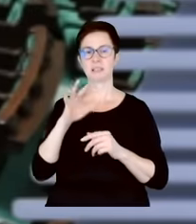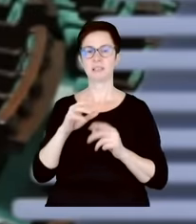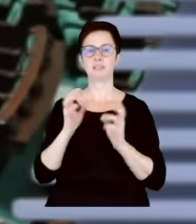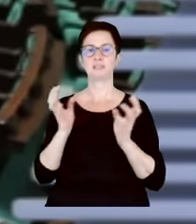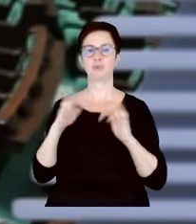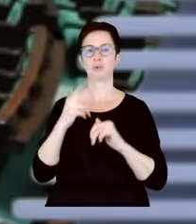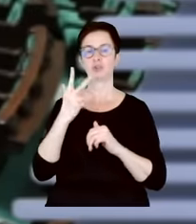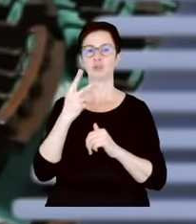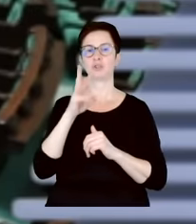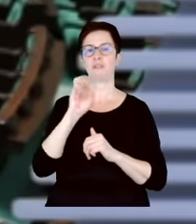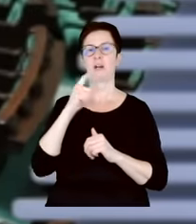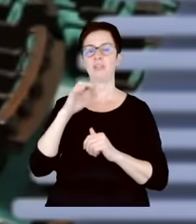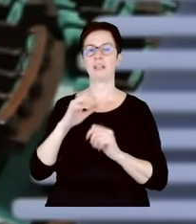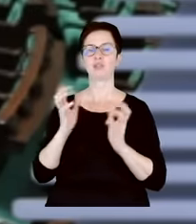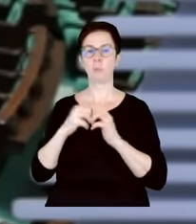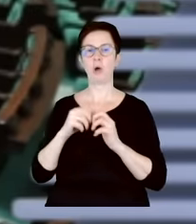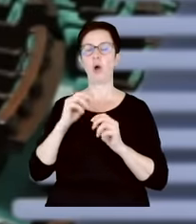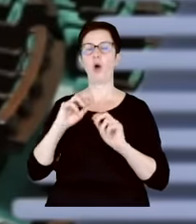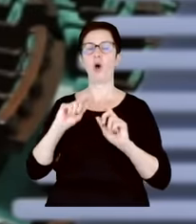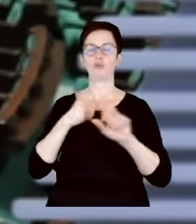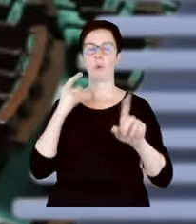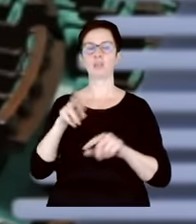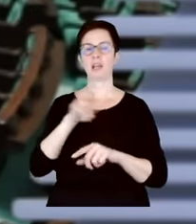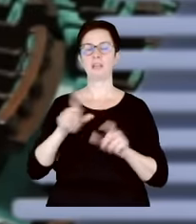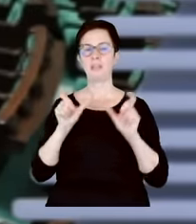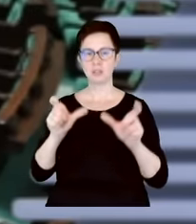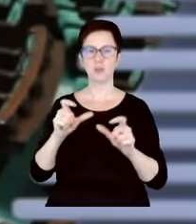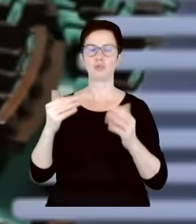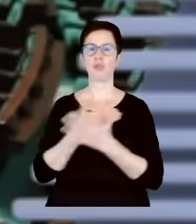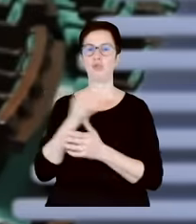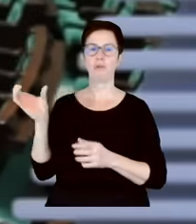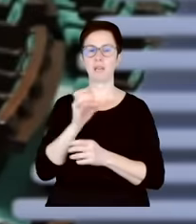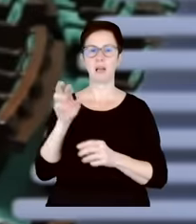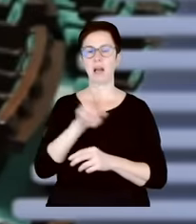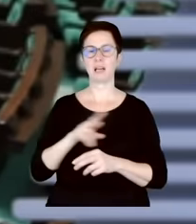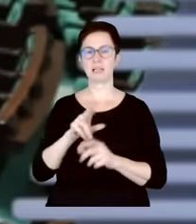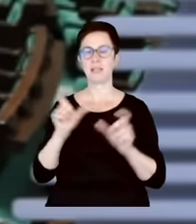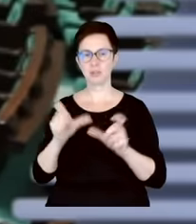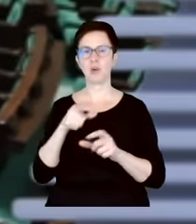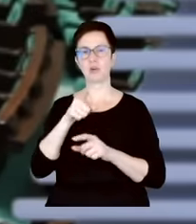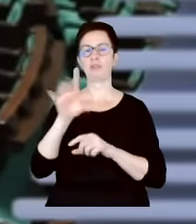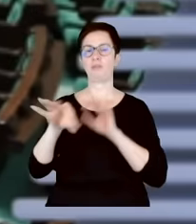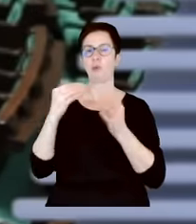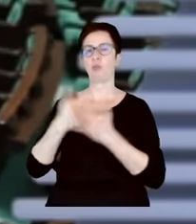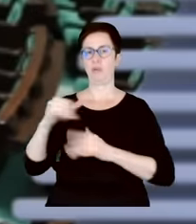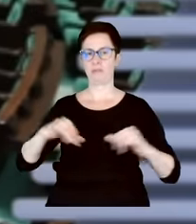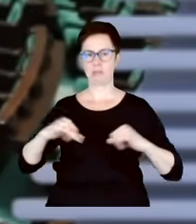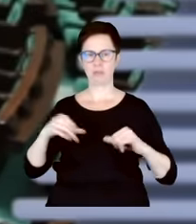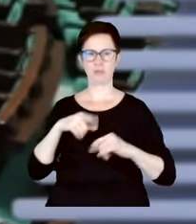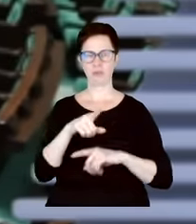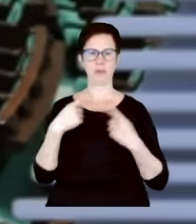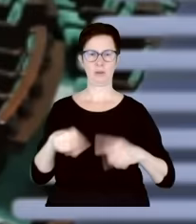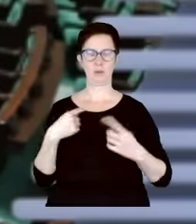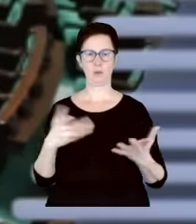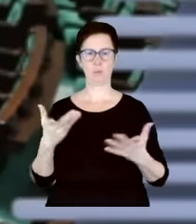zgromadzenia, odwołać rady nadzorcze, zarządy i powołać nowe rady nadzorcze, które wyłonią nowe zarządy. To jest niewykonalne. W Pani ocenie